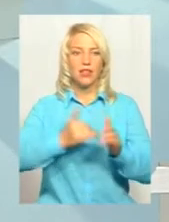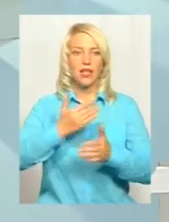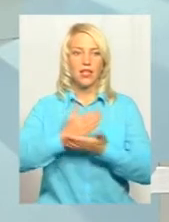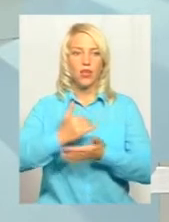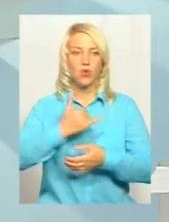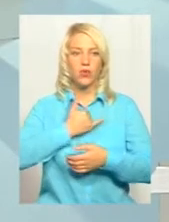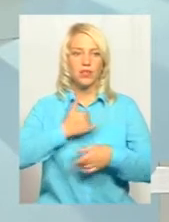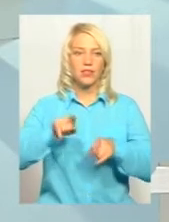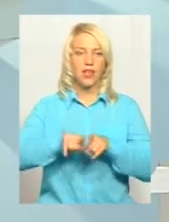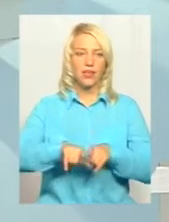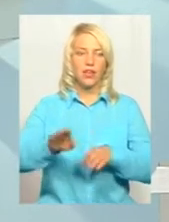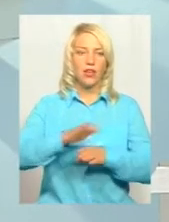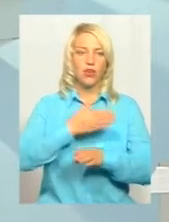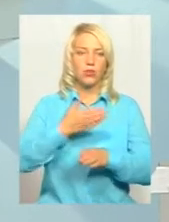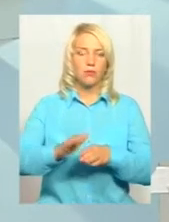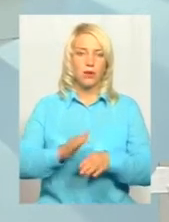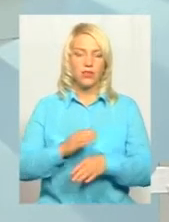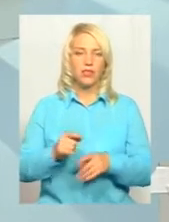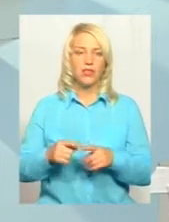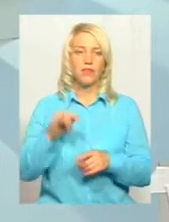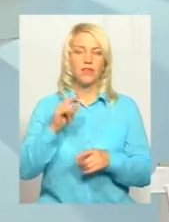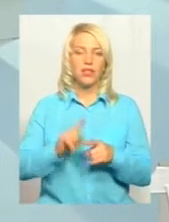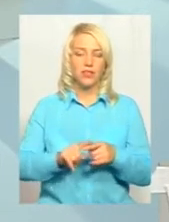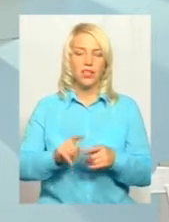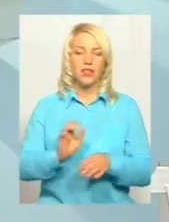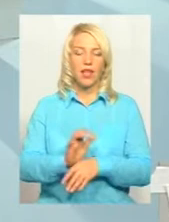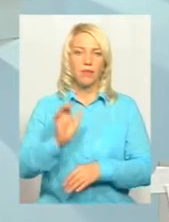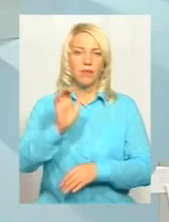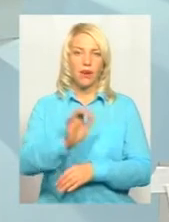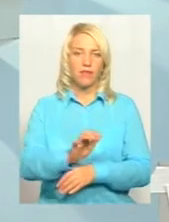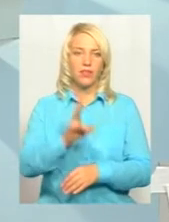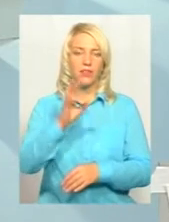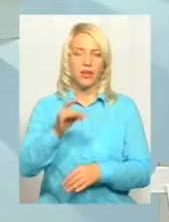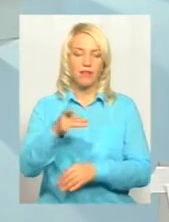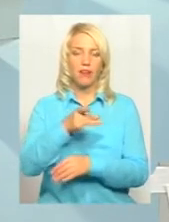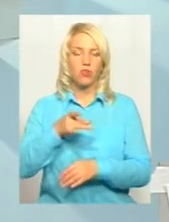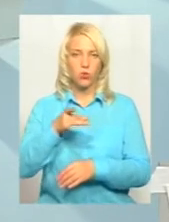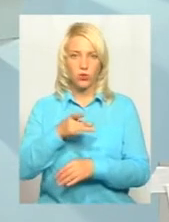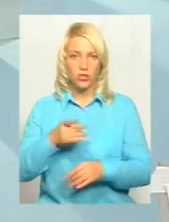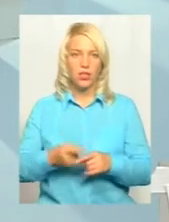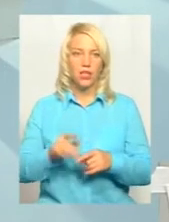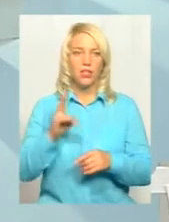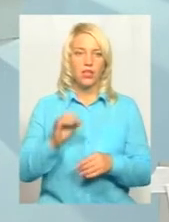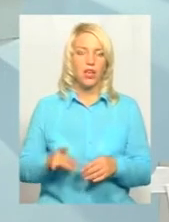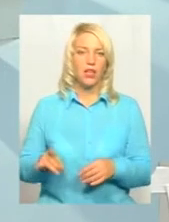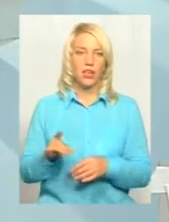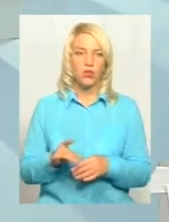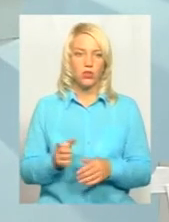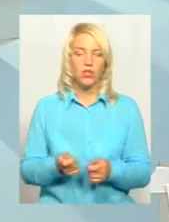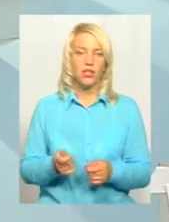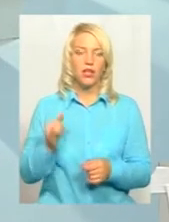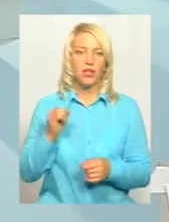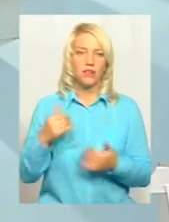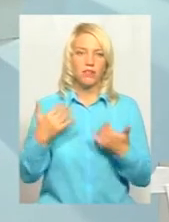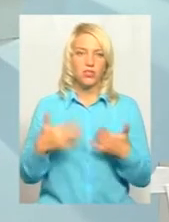такий розподіл доведений, він направлений на райони, на райони доведені, і